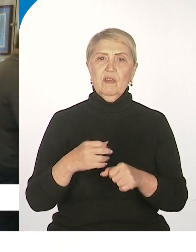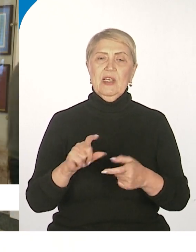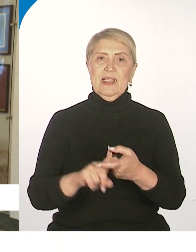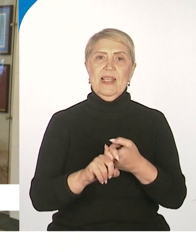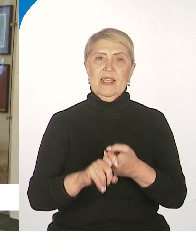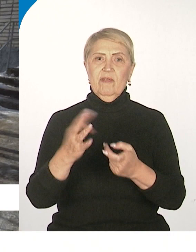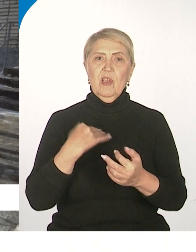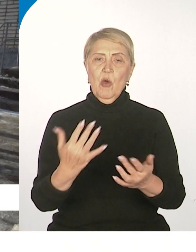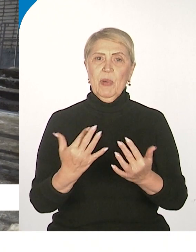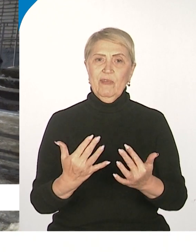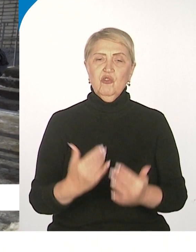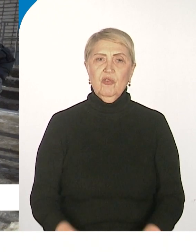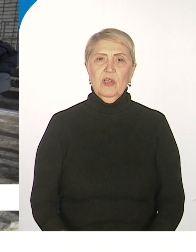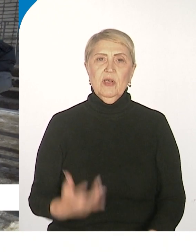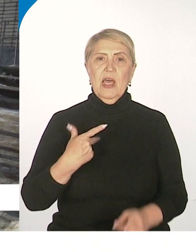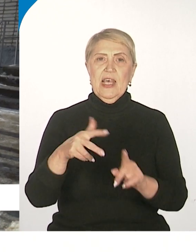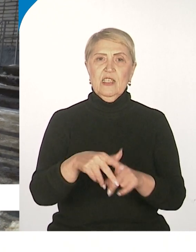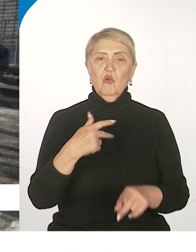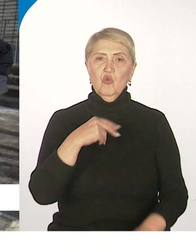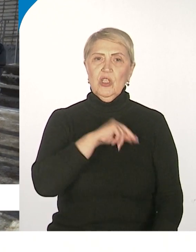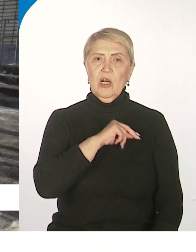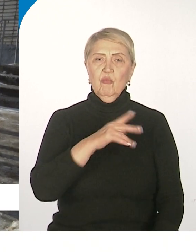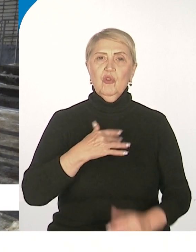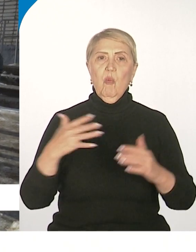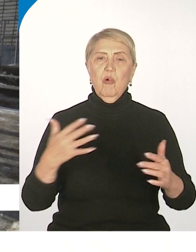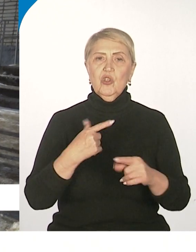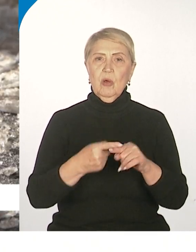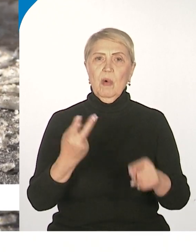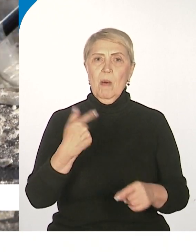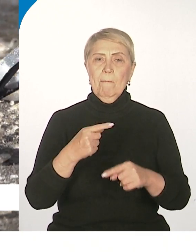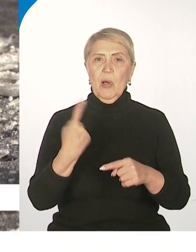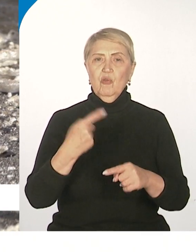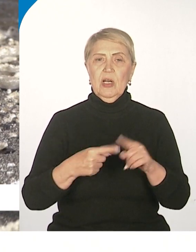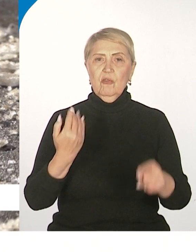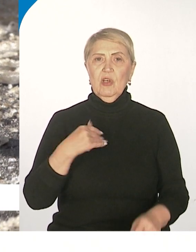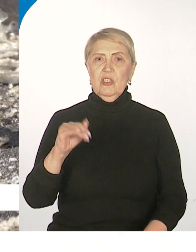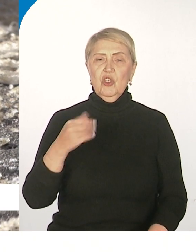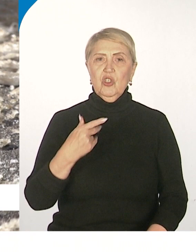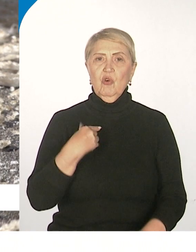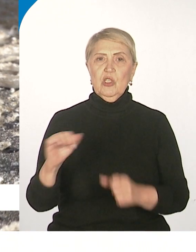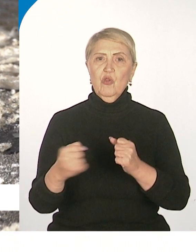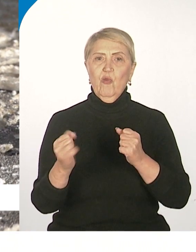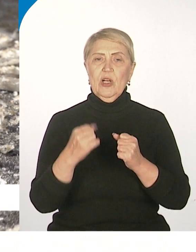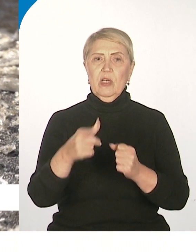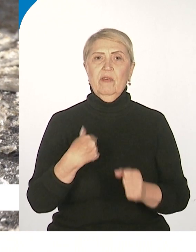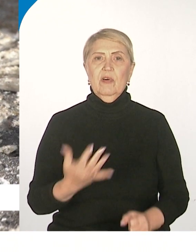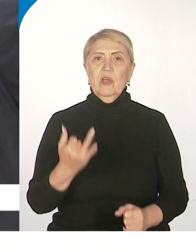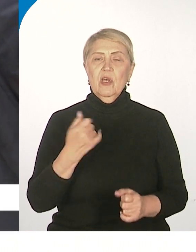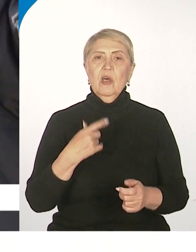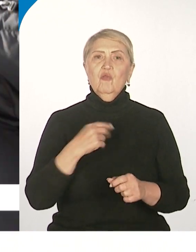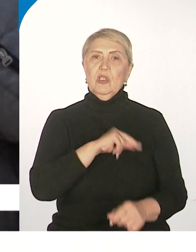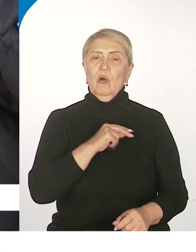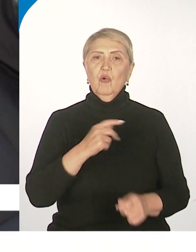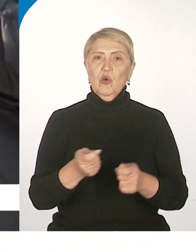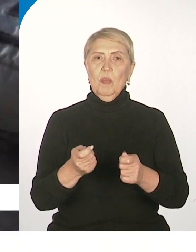а также привлеченные в силу. Загружены работы сегодня и больше полутора тысяч дворников, а также сотрудников управляющих компаний. Они с